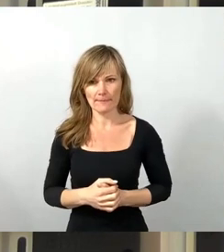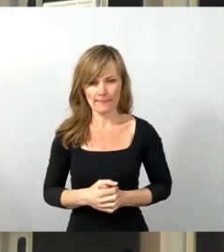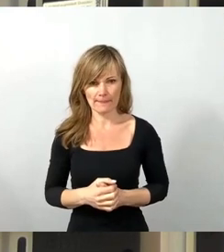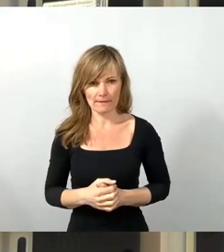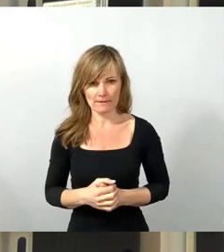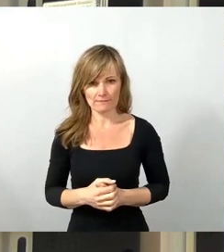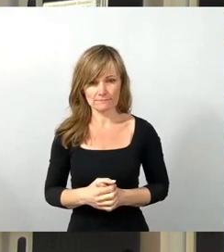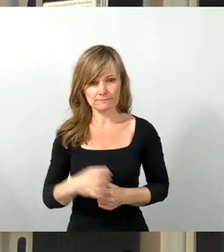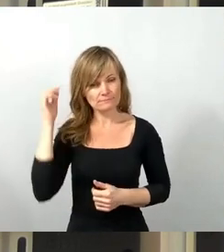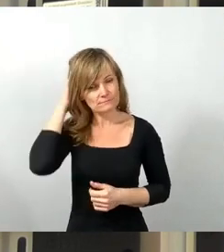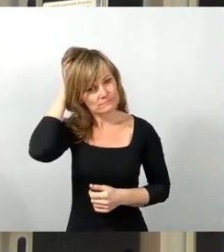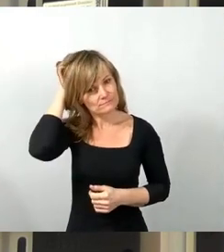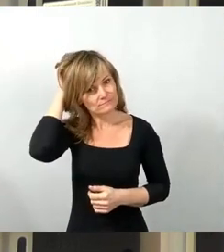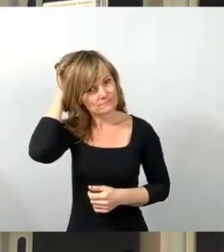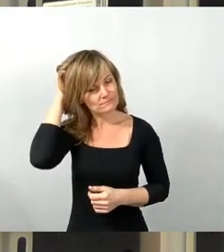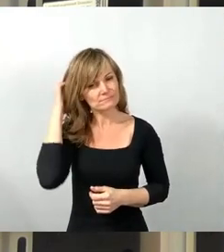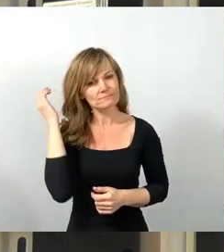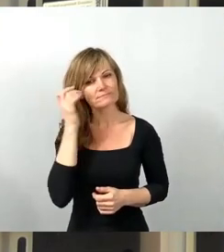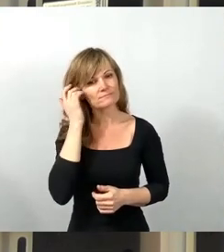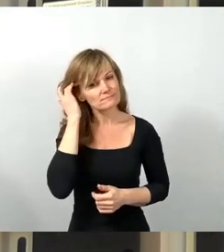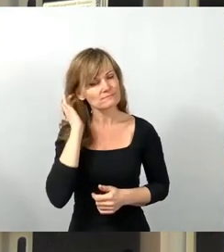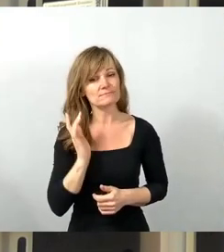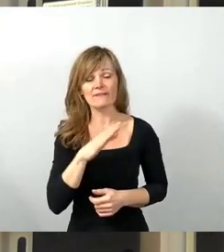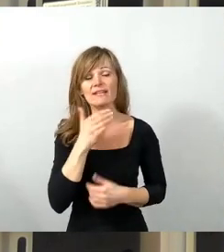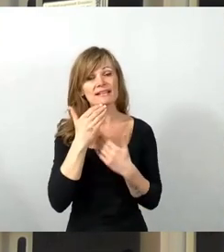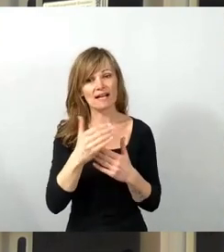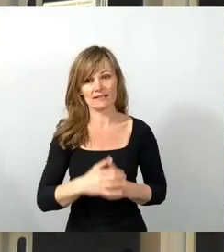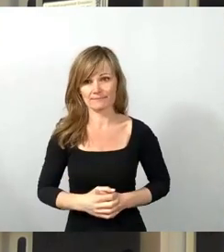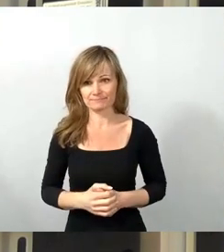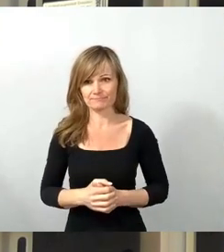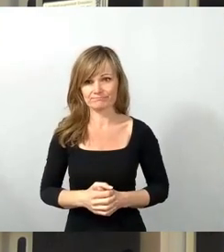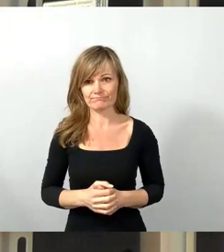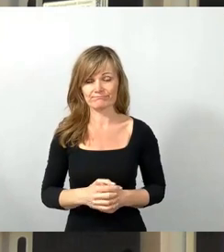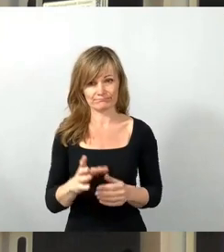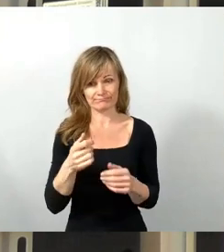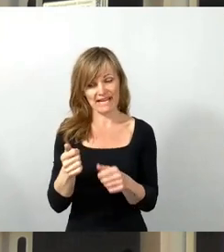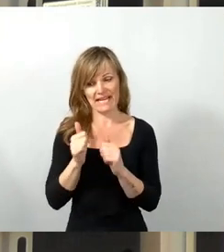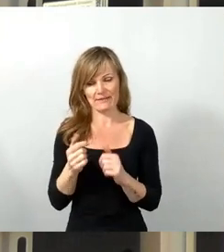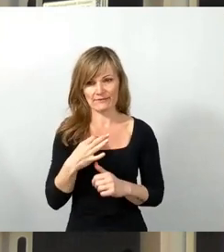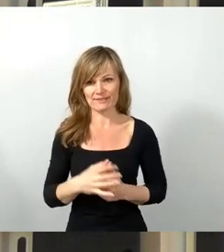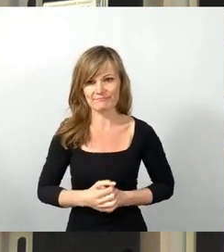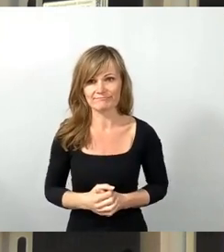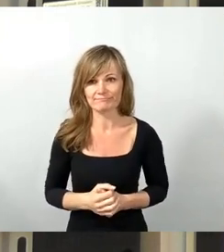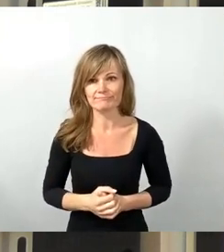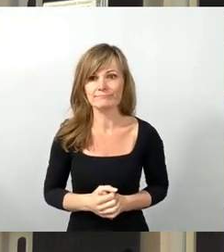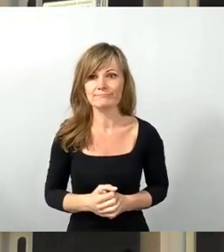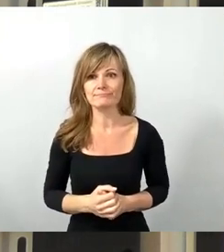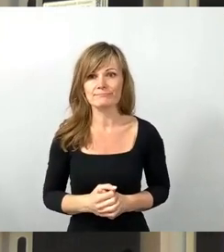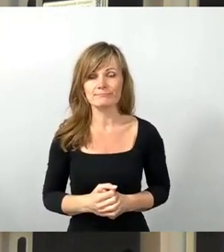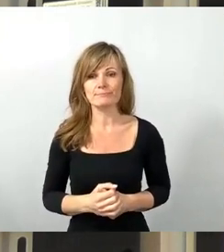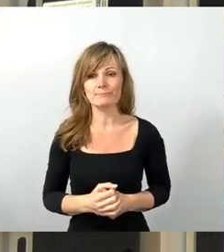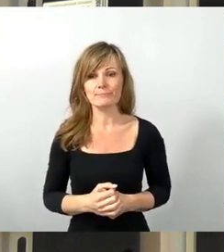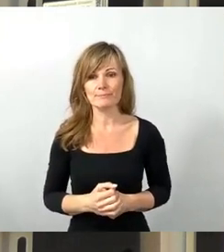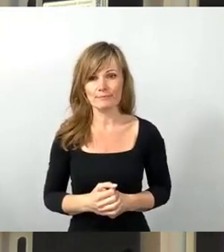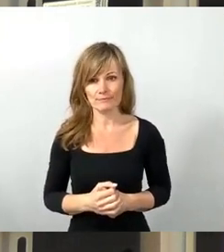So, bitte Tina. Vielen Dank, das hilft auf jeden Fall. Ja, also insofern kann